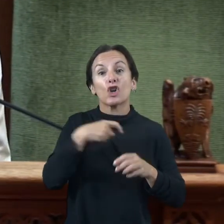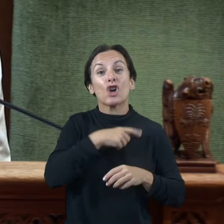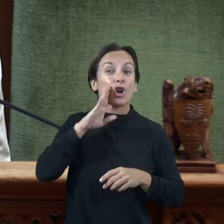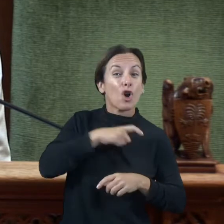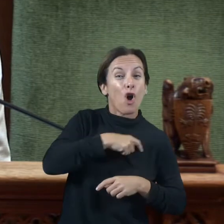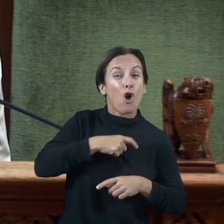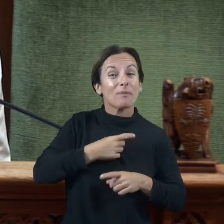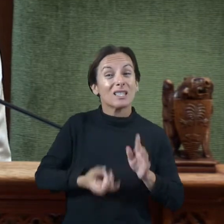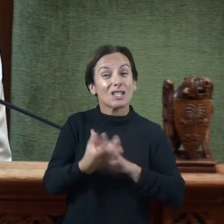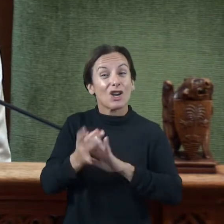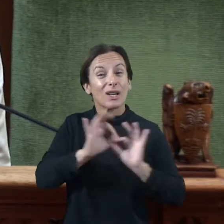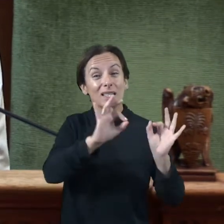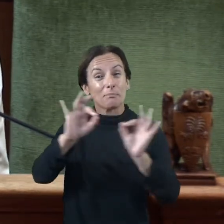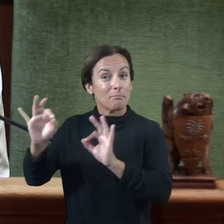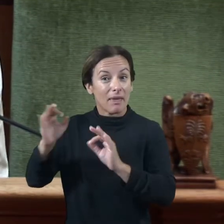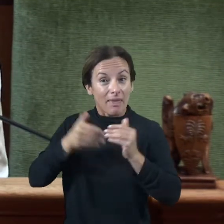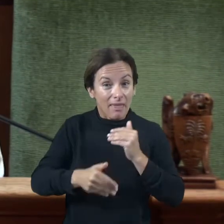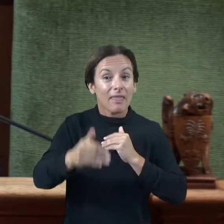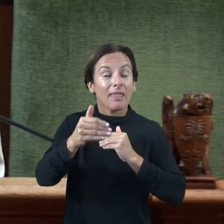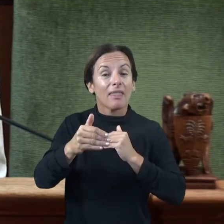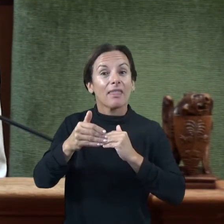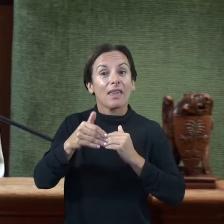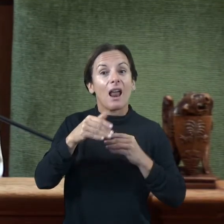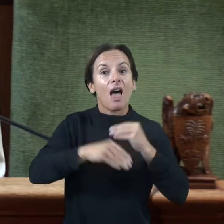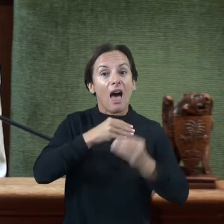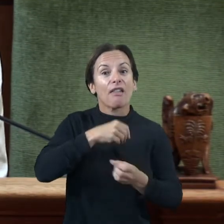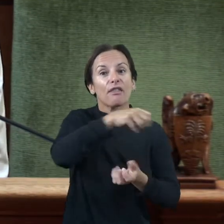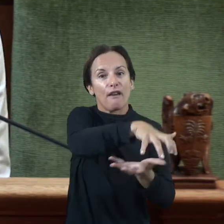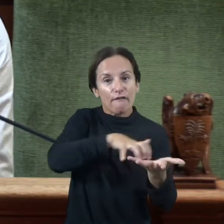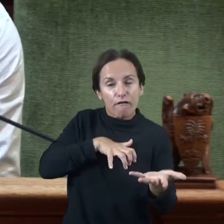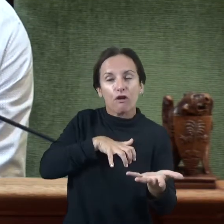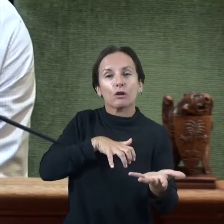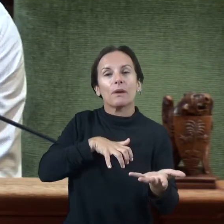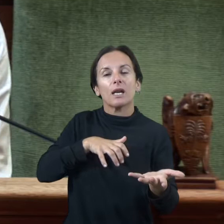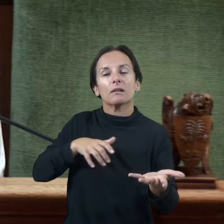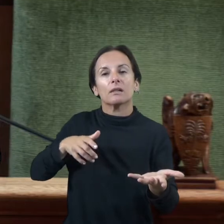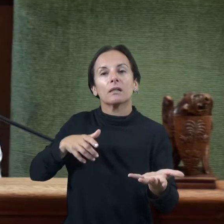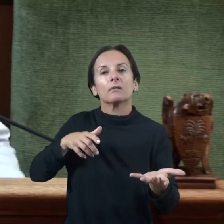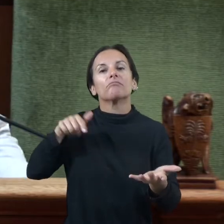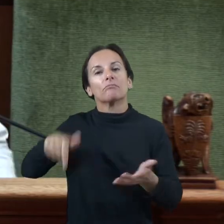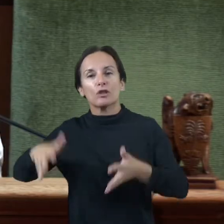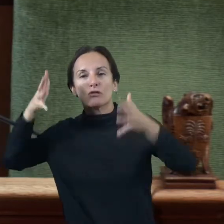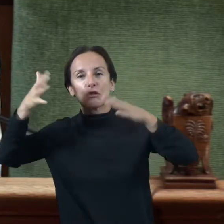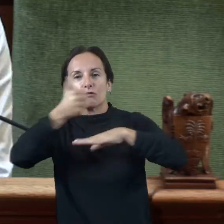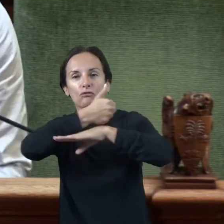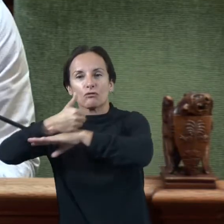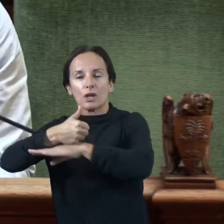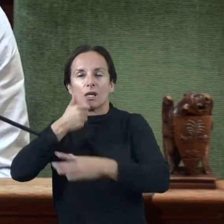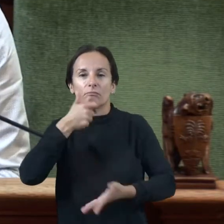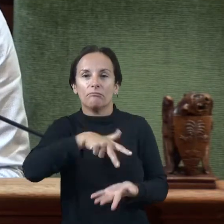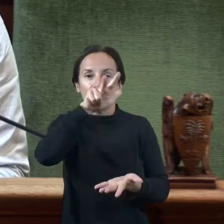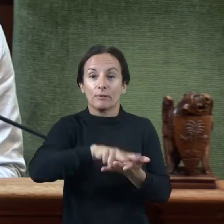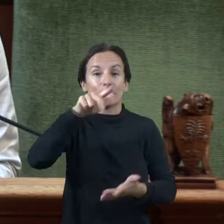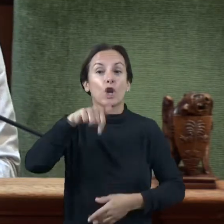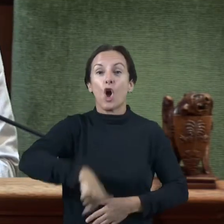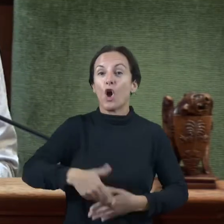específiques que decidim crear per millorar un poquet quin tipus de funcionament i lògicament el que farem avui aprovar